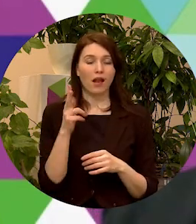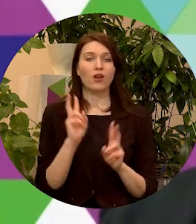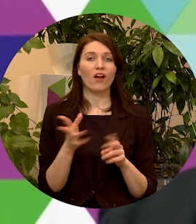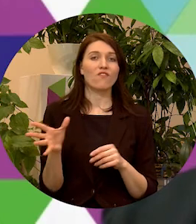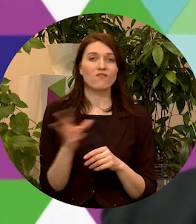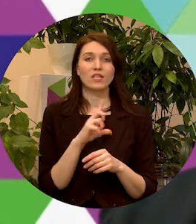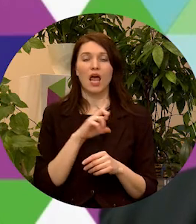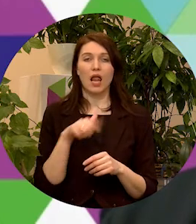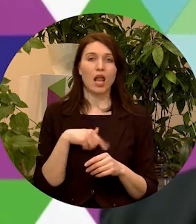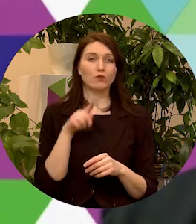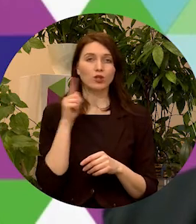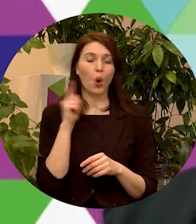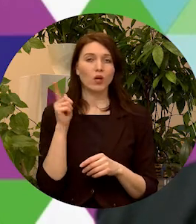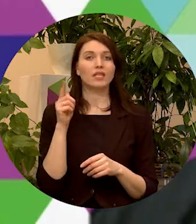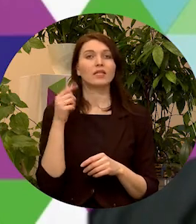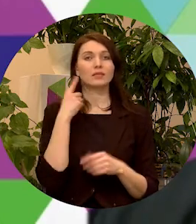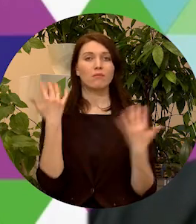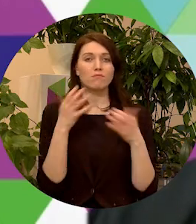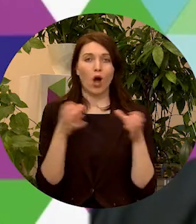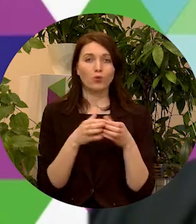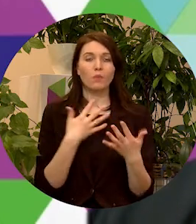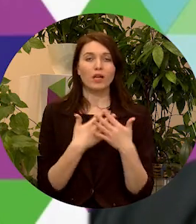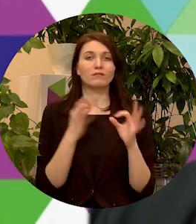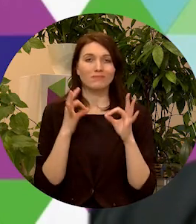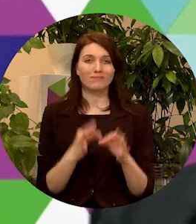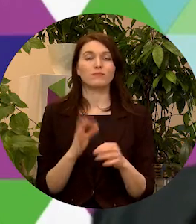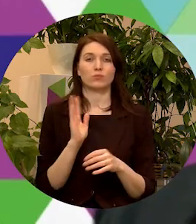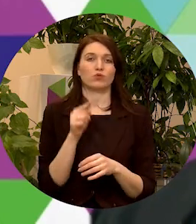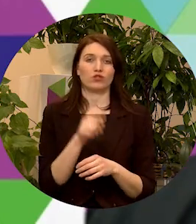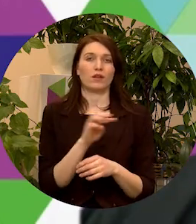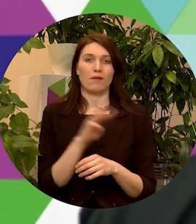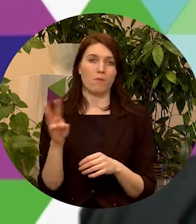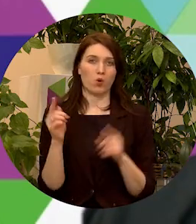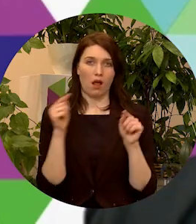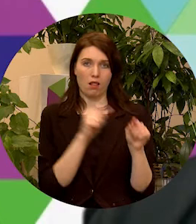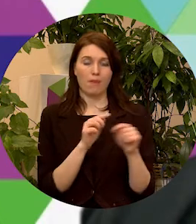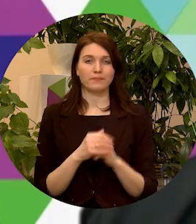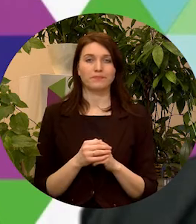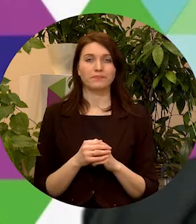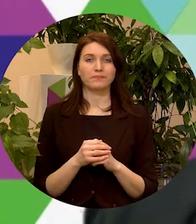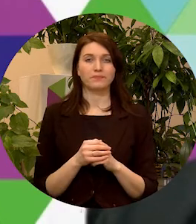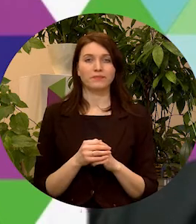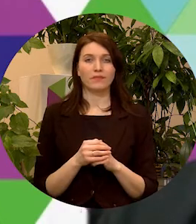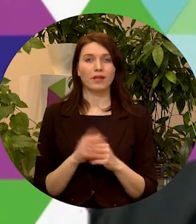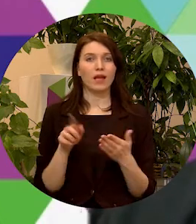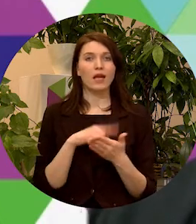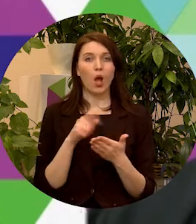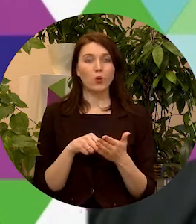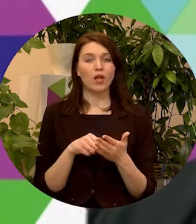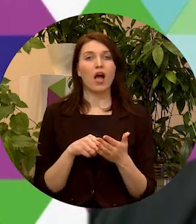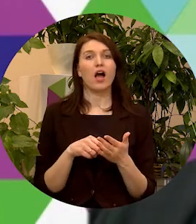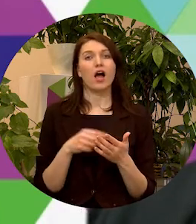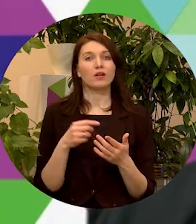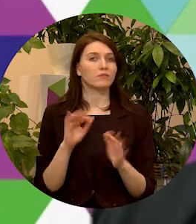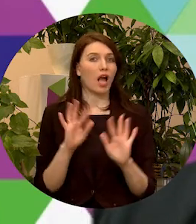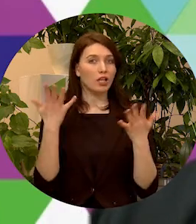Latvijas jaunatnes padomus aktivitātes noteikti nonāca šajā portālā. Jautājumos aicina sazināties